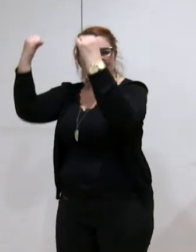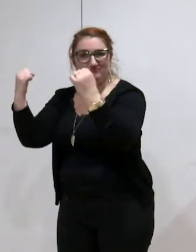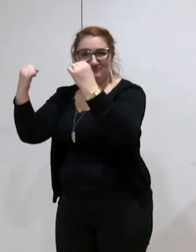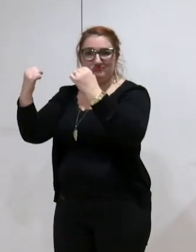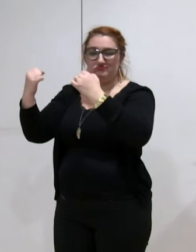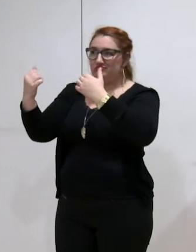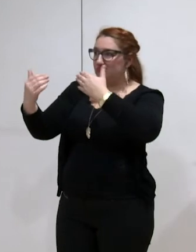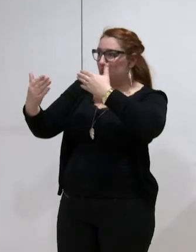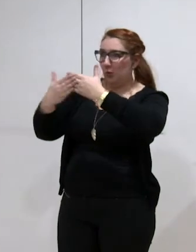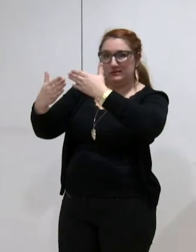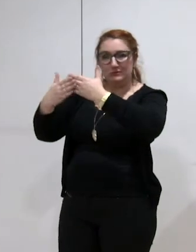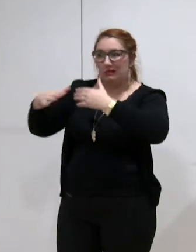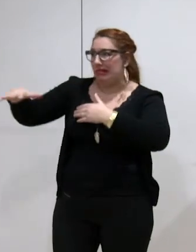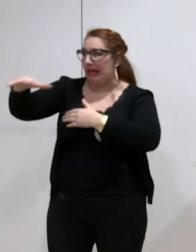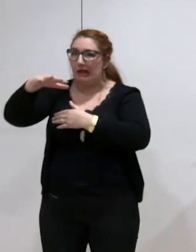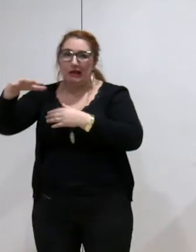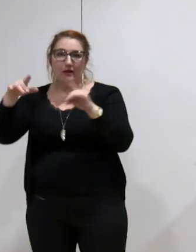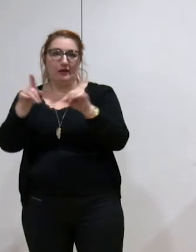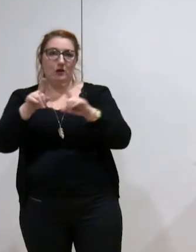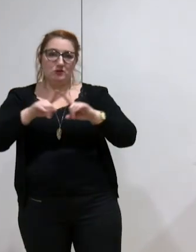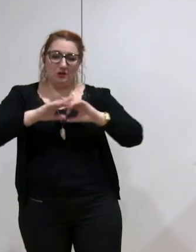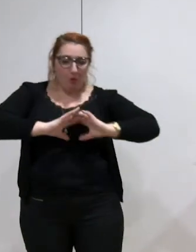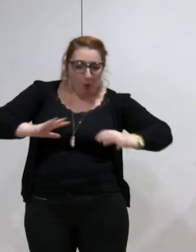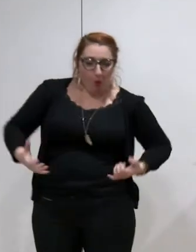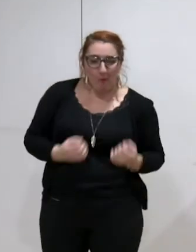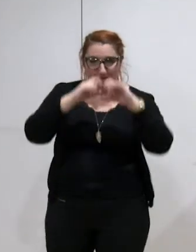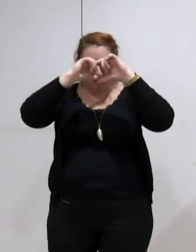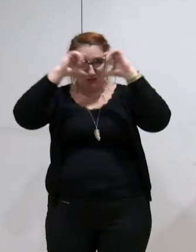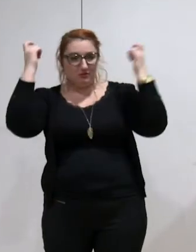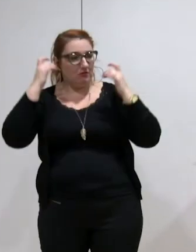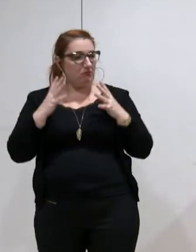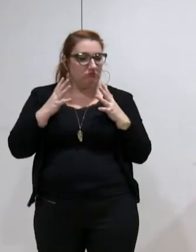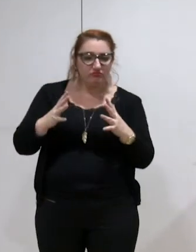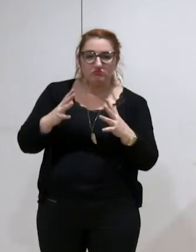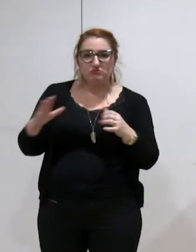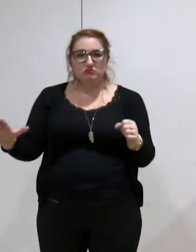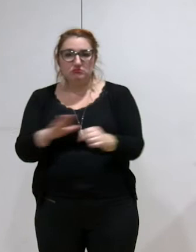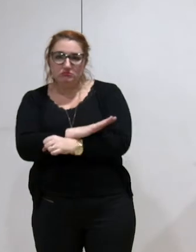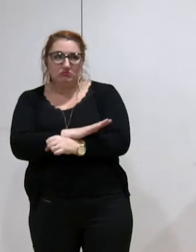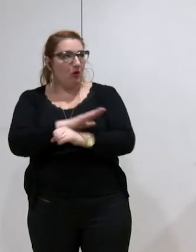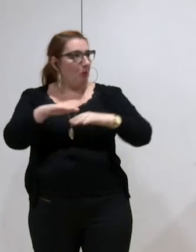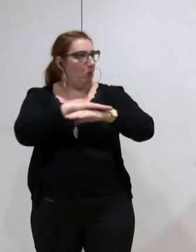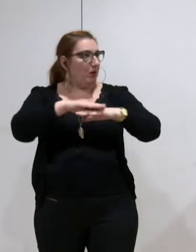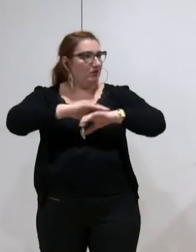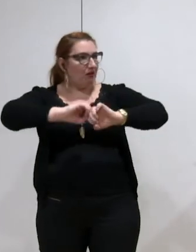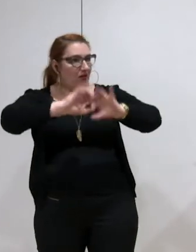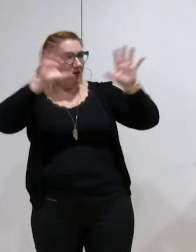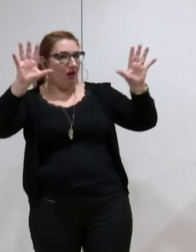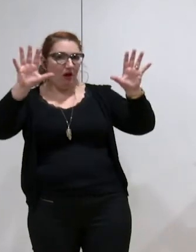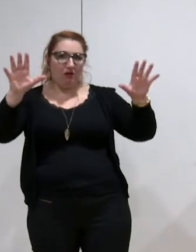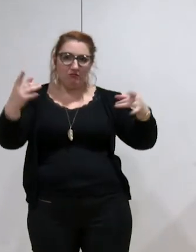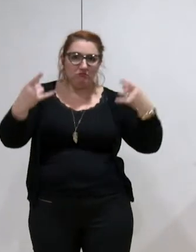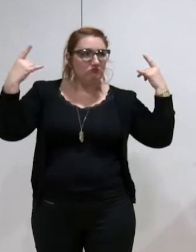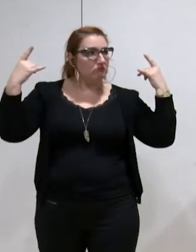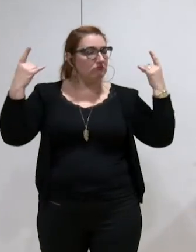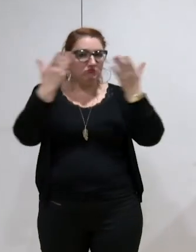des compétences qu'elles puissent assumer pleinement avec une lisibilité politique ? Et ce choix particulier